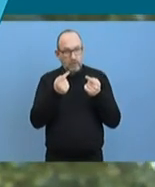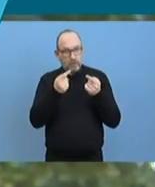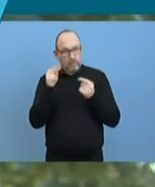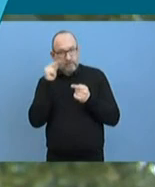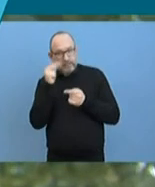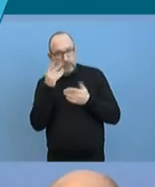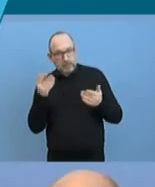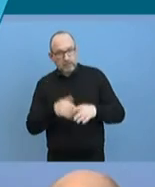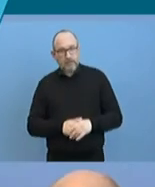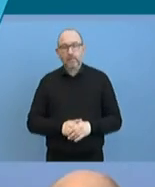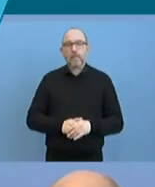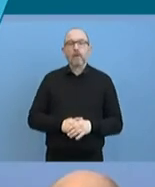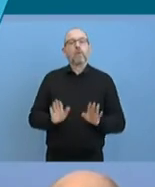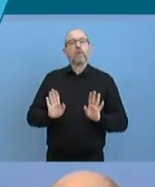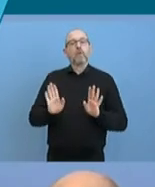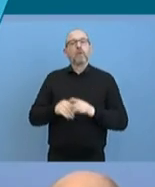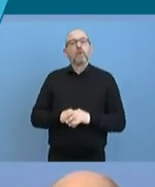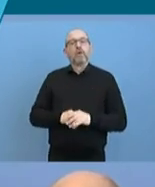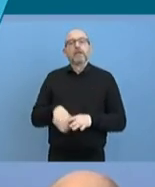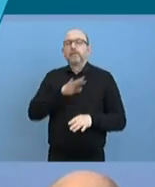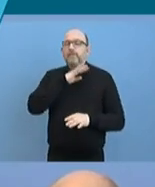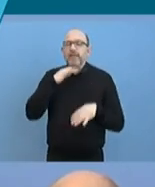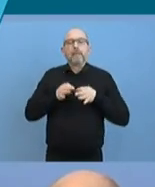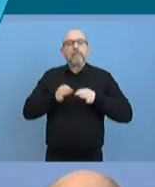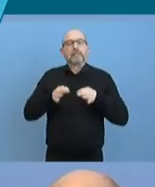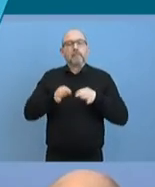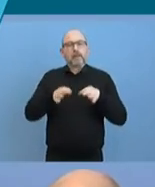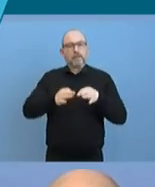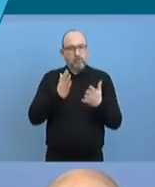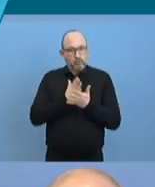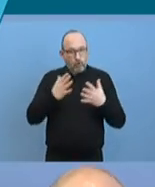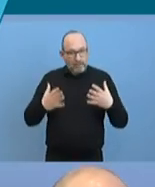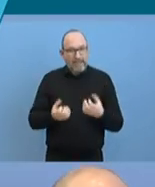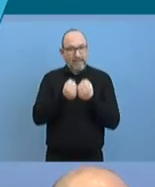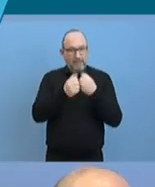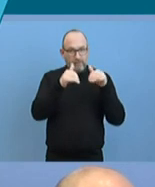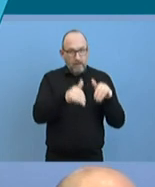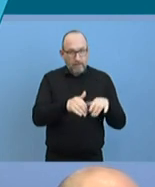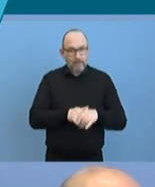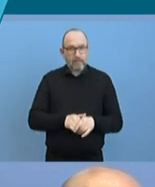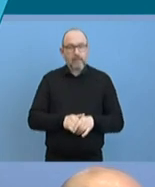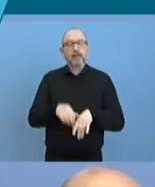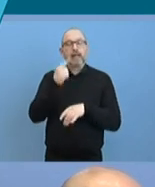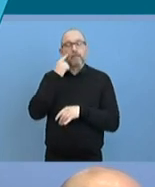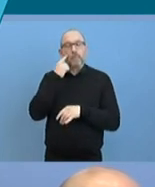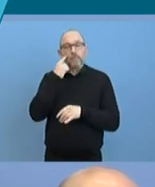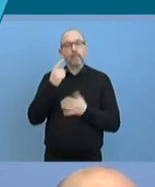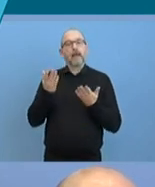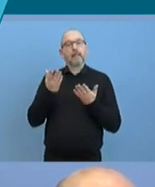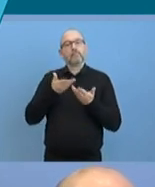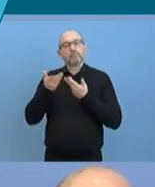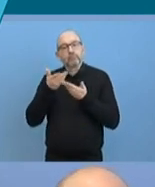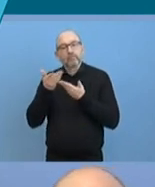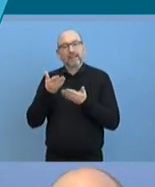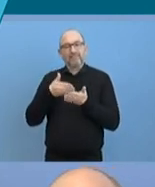bei dem, was ich gesagt habe. Wir haben erhebliche Maßnahmen schon ergriffen. Wir sind jetzt im Gespräch, was weiter zu tun ist